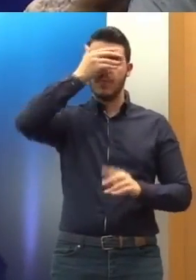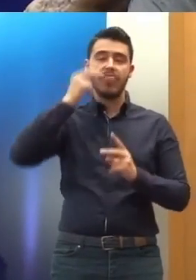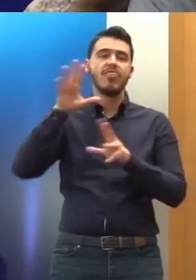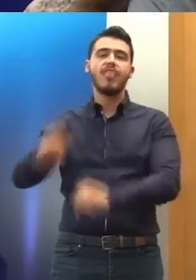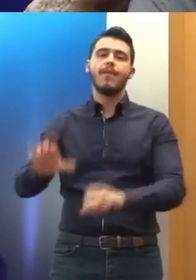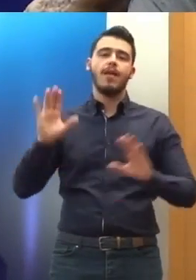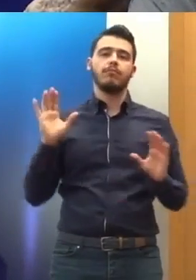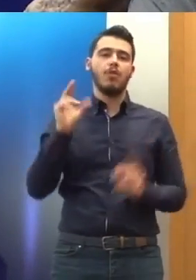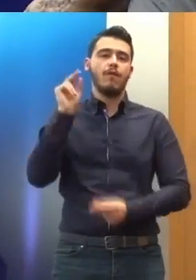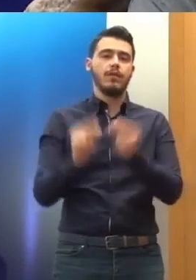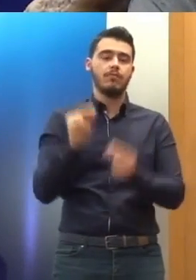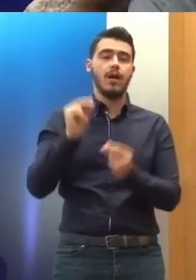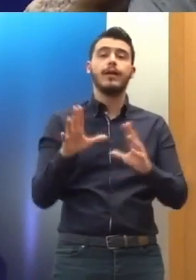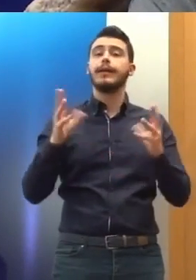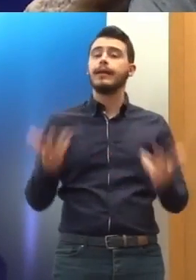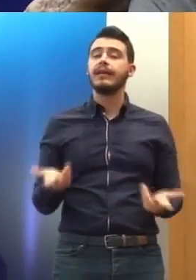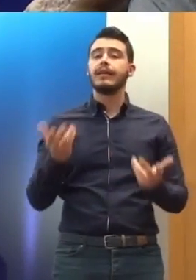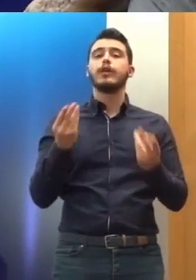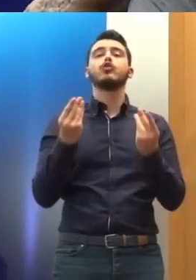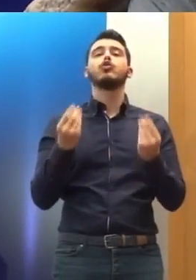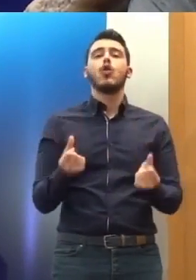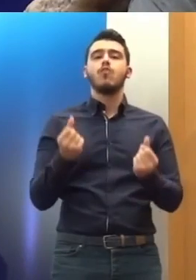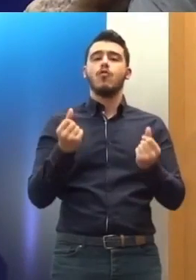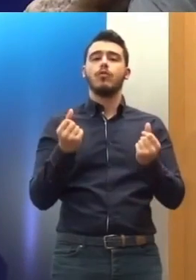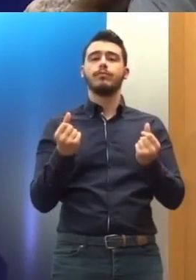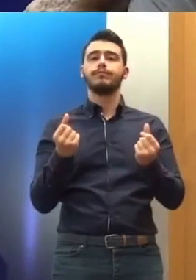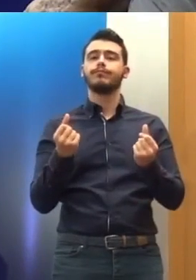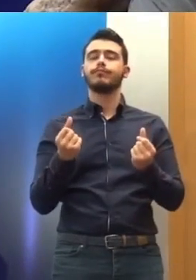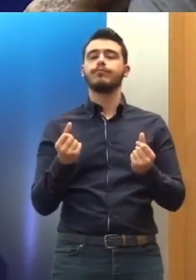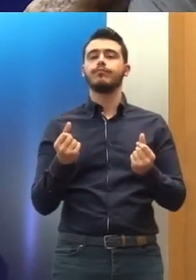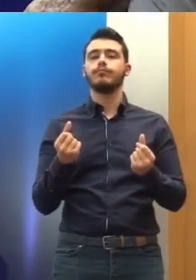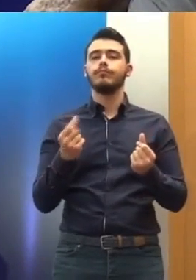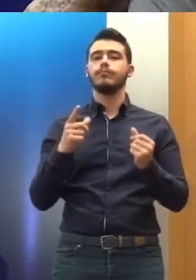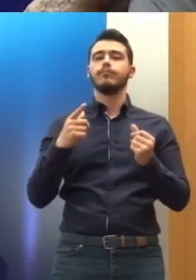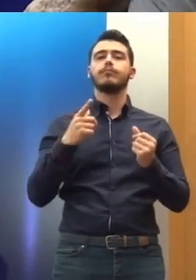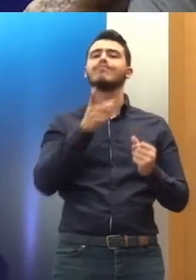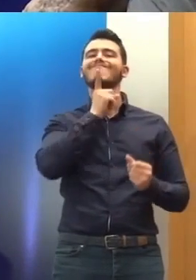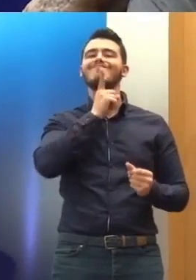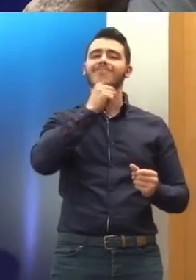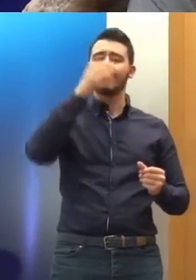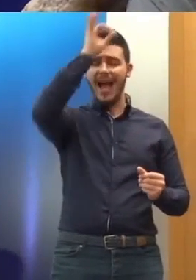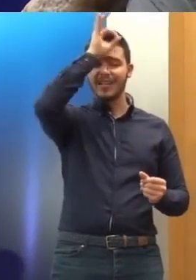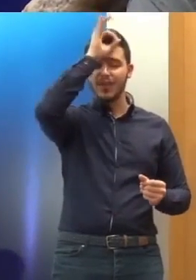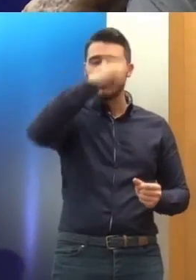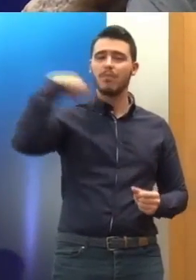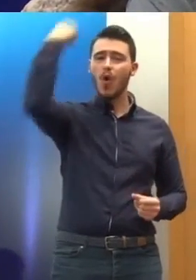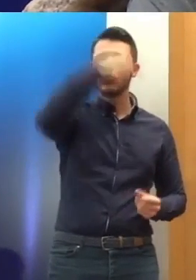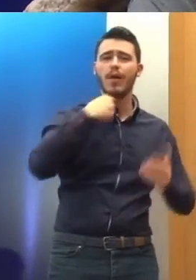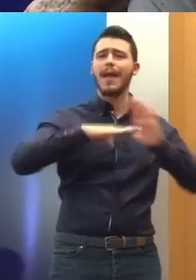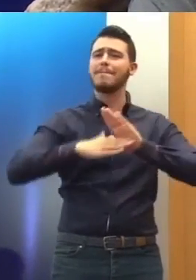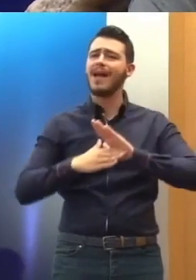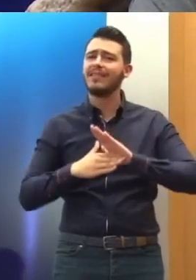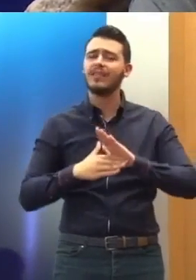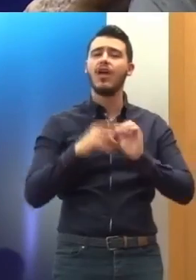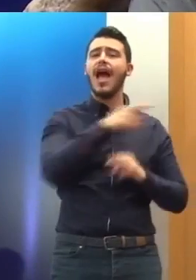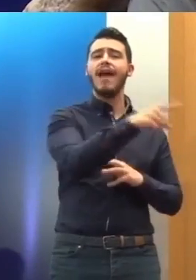παραδείγματος χάρη είναι ότι η κακή μεταχείριση και η έλλειψη λογοδοσίας από μέλη των αστυνομικών και άλλων σωμάτων ασφαλείας είναι ένα γενικότερο